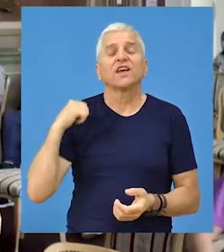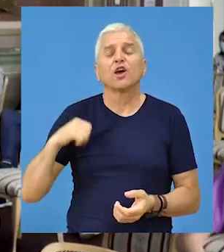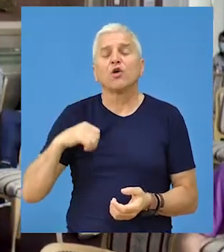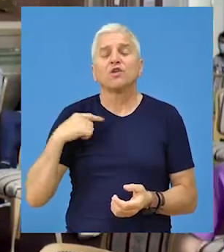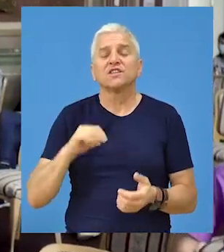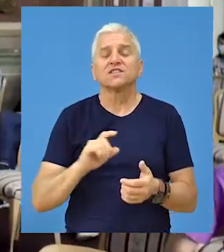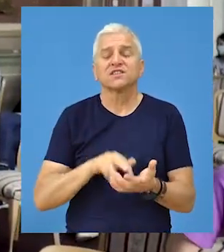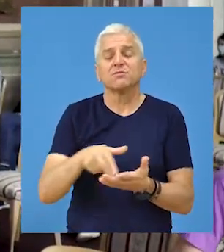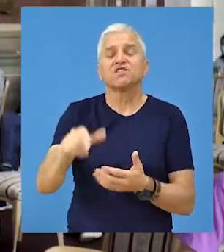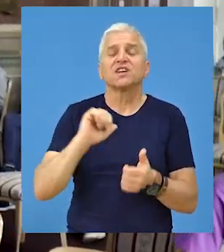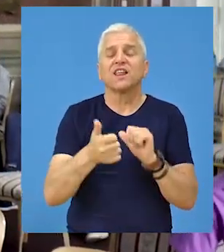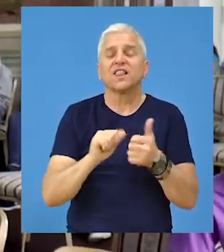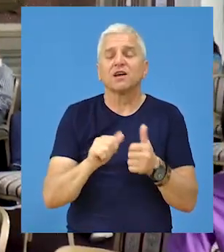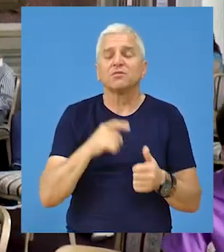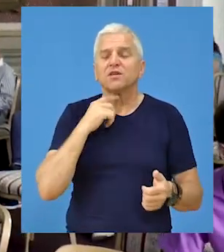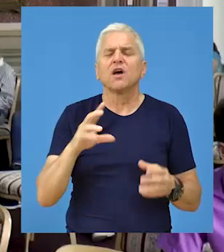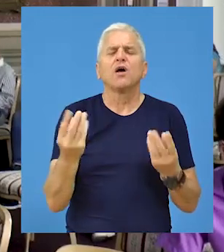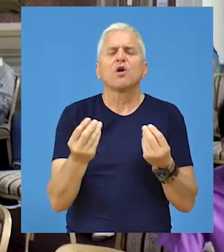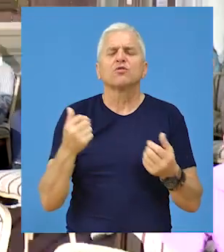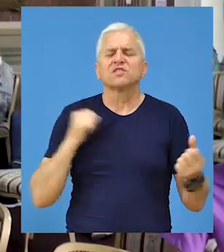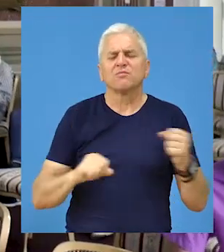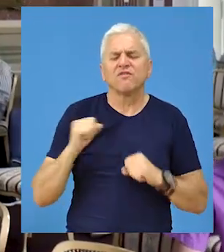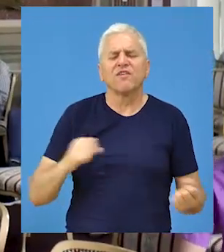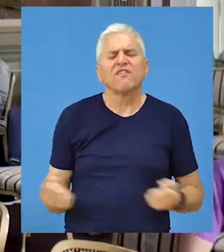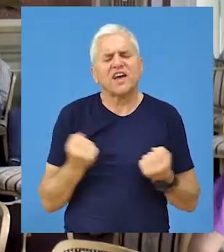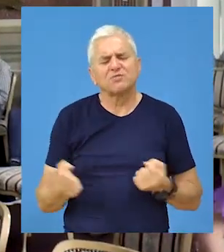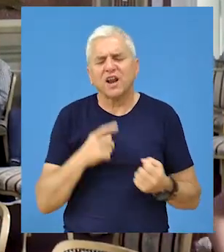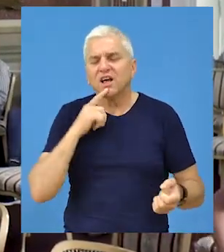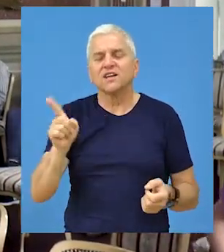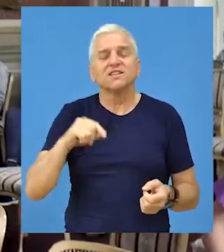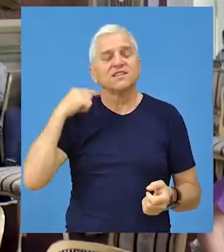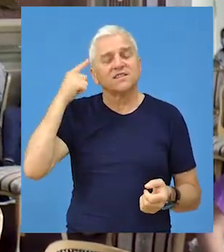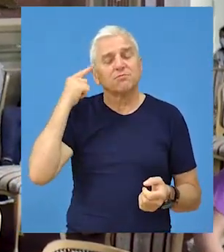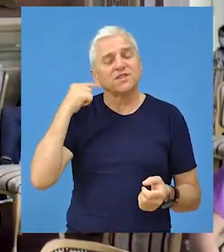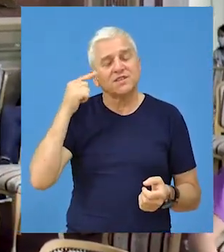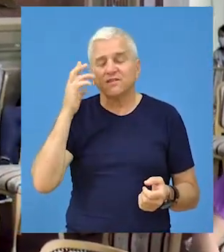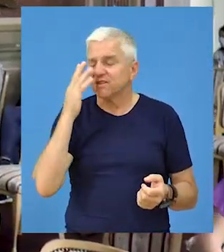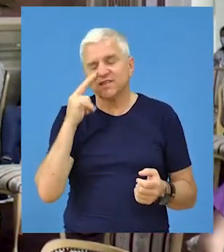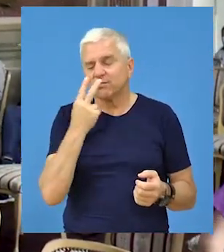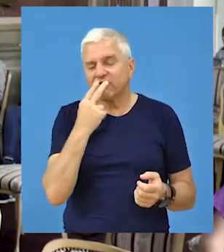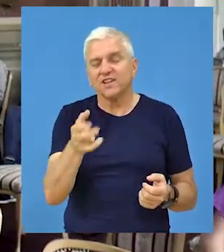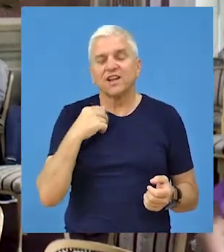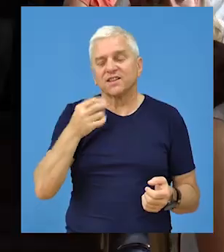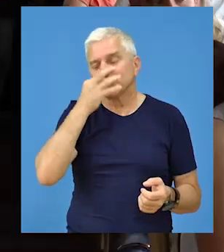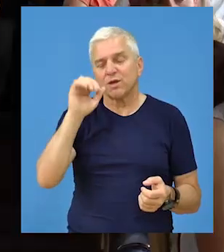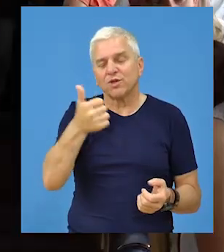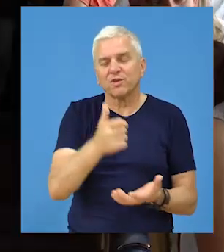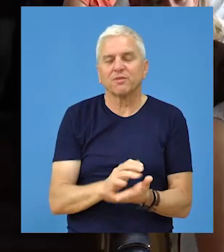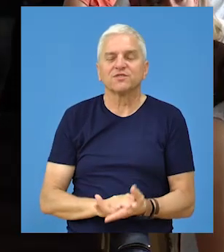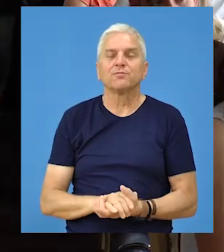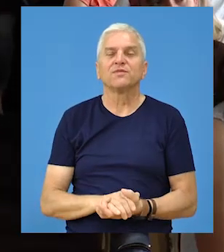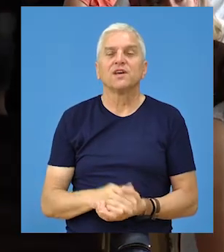Svake godine sam išla na takmičenja, mnogo sam se pripremala i učila, ipak nisam mislila da ću biti džak